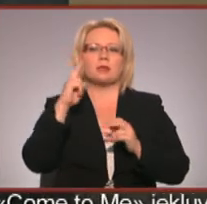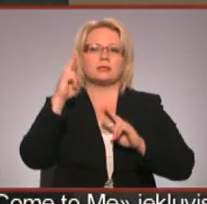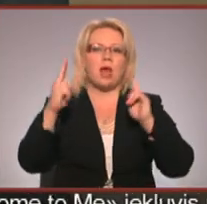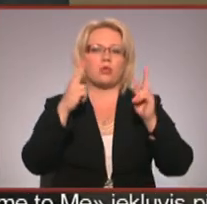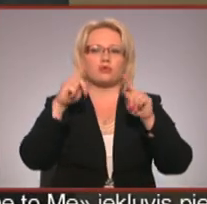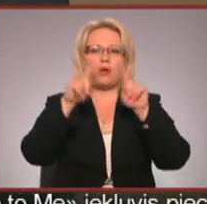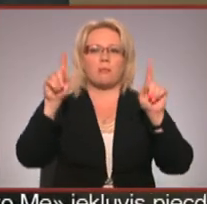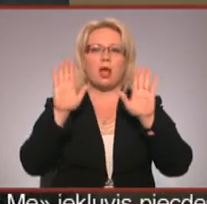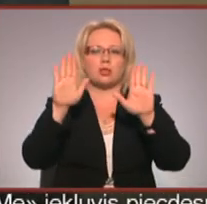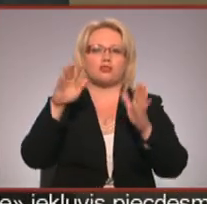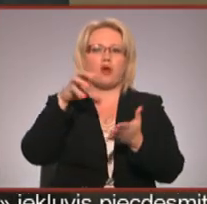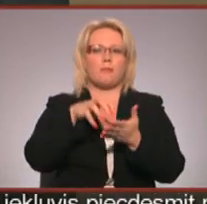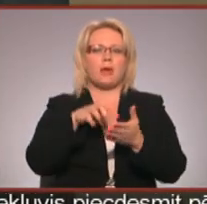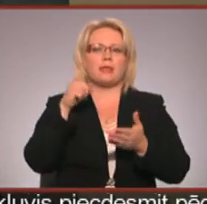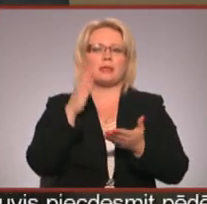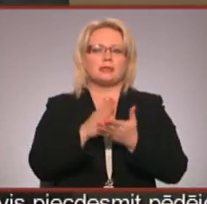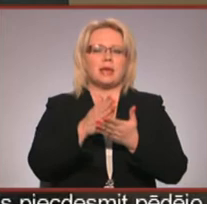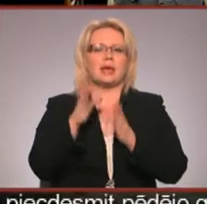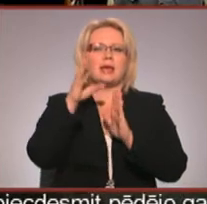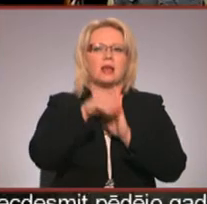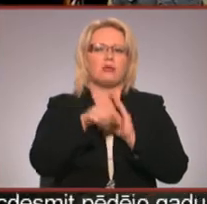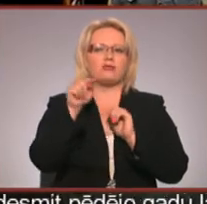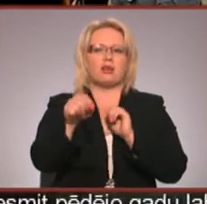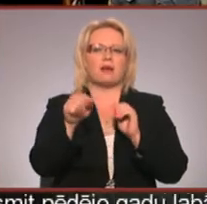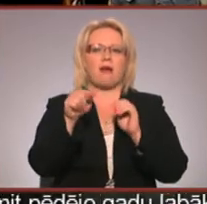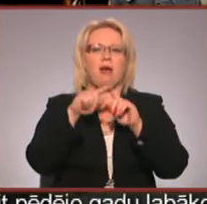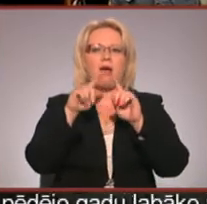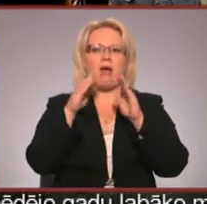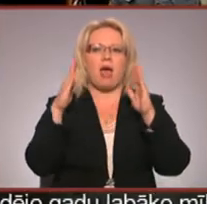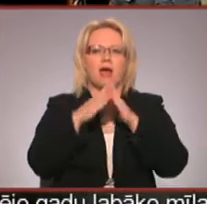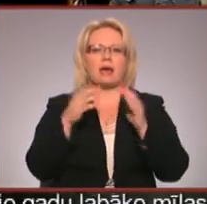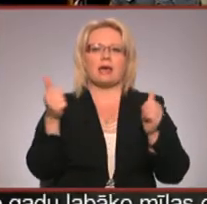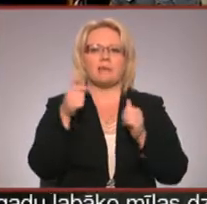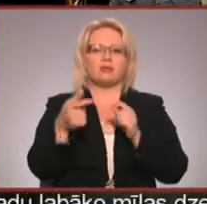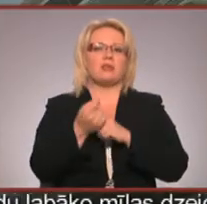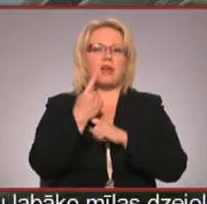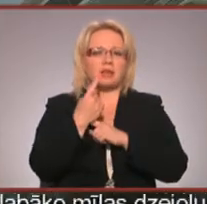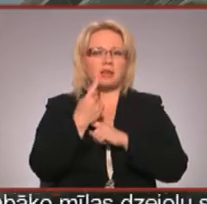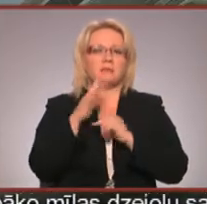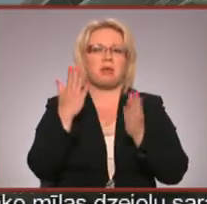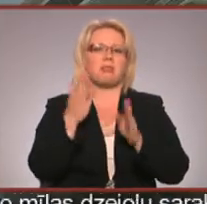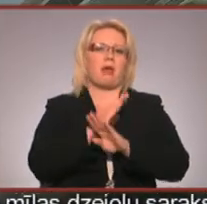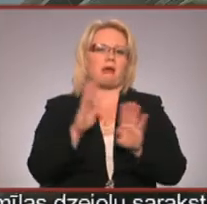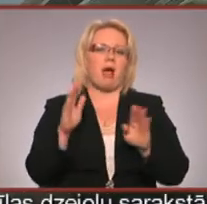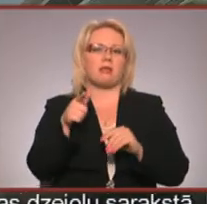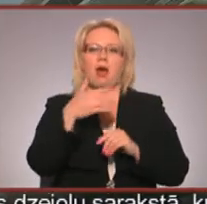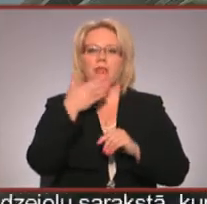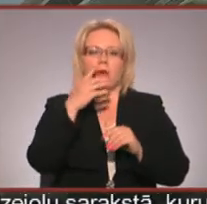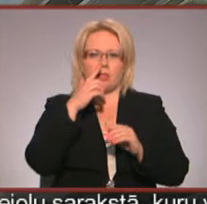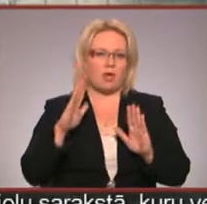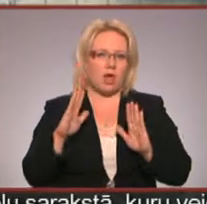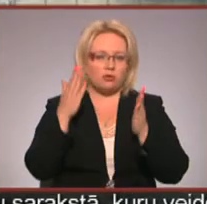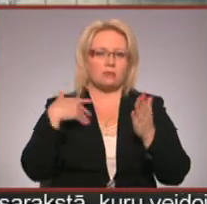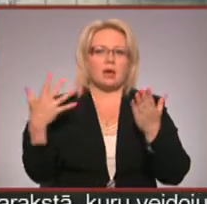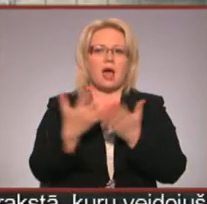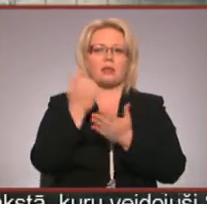dizainu objektu šķiet, ka tas tik organiski iekļaujušajā ēkā, ka ir īpaši tā ir radīts. Bet nekā tā esot nejaušība. Es atradu